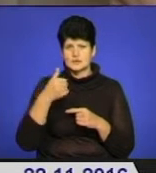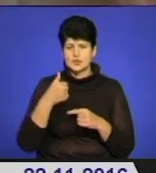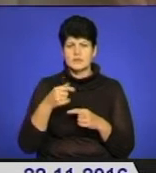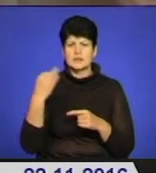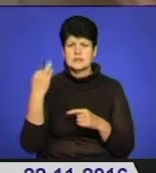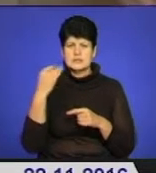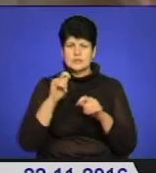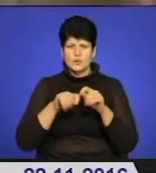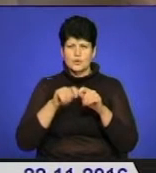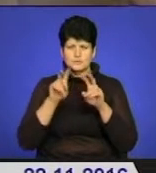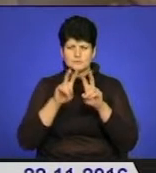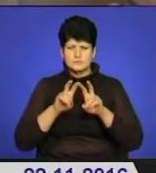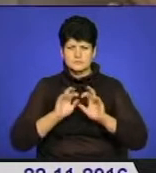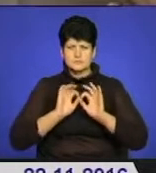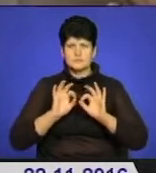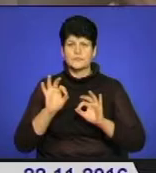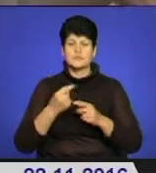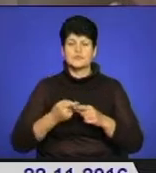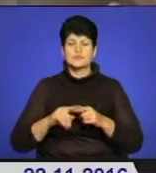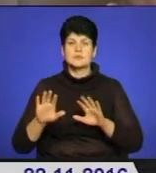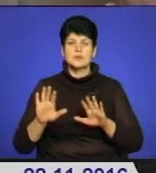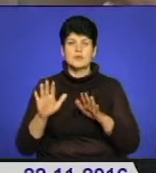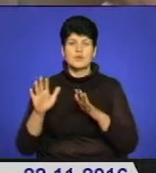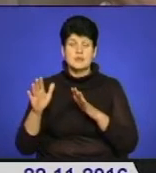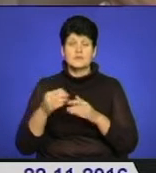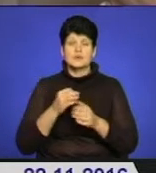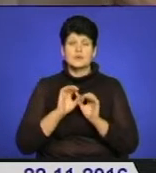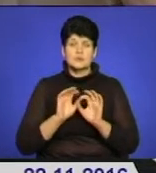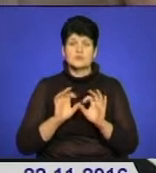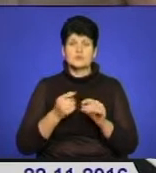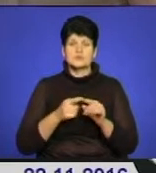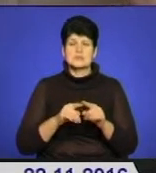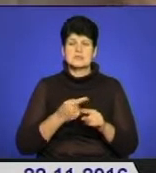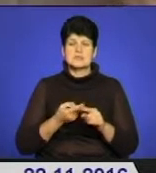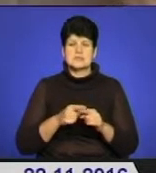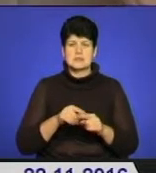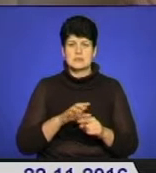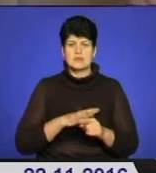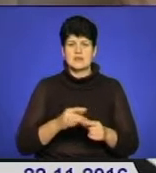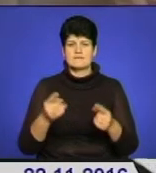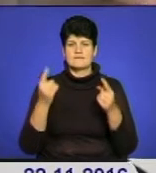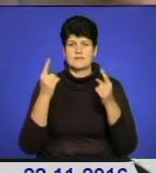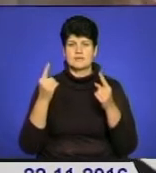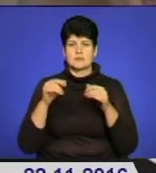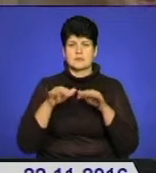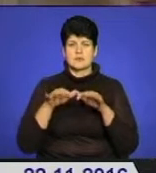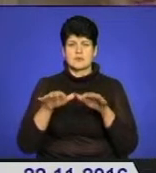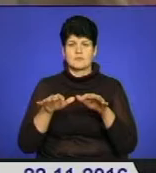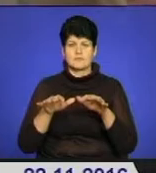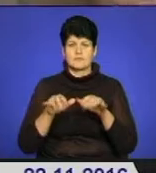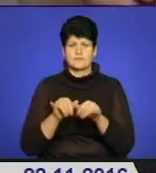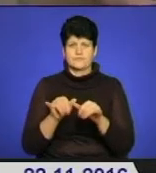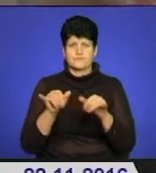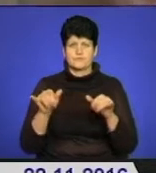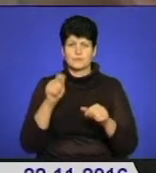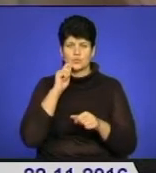2004-й і 13-й, 14-й. Чи є зміни? Так, я їх бачу. Я думаю, що через 100 років,